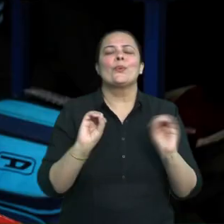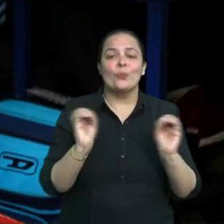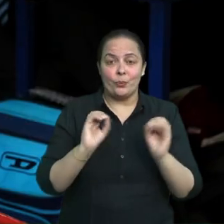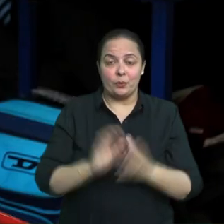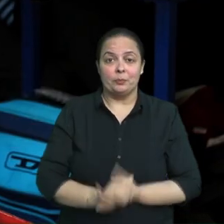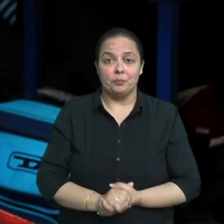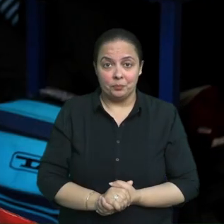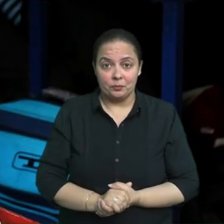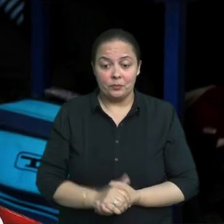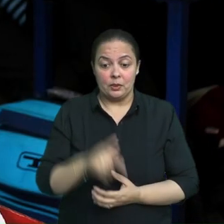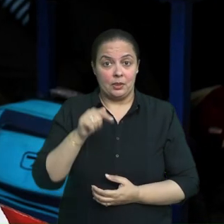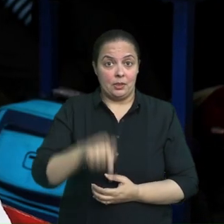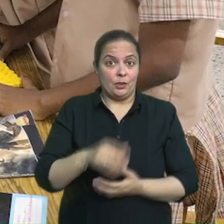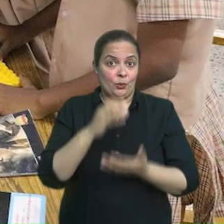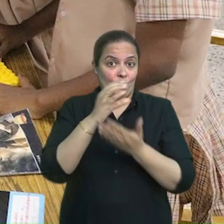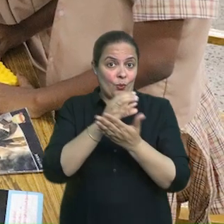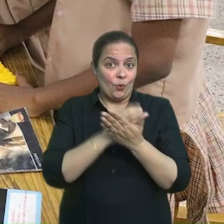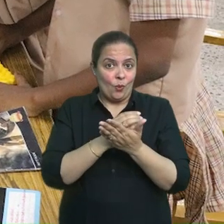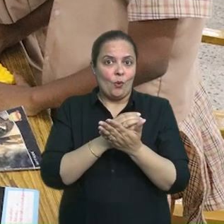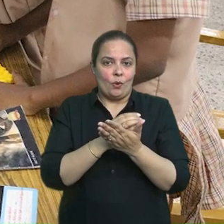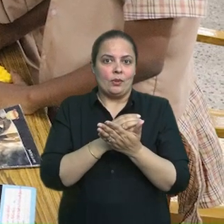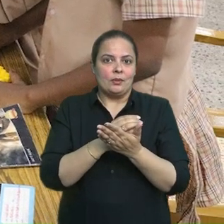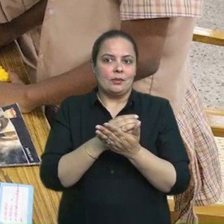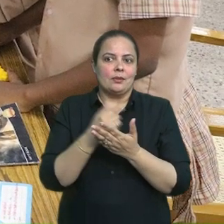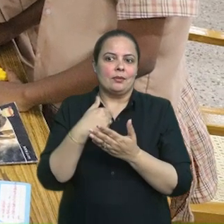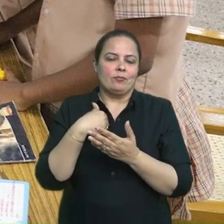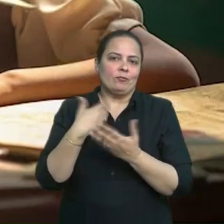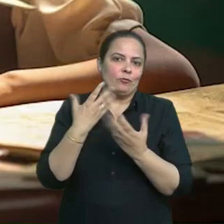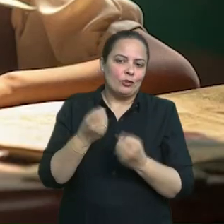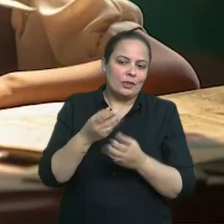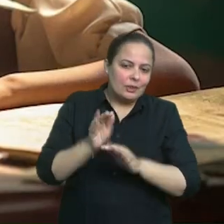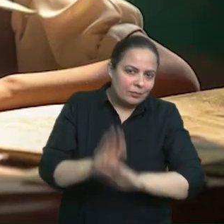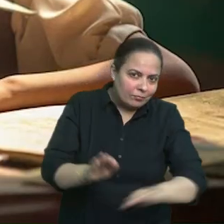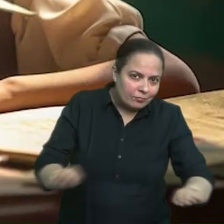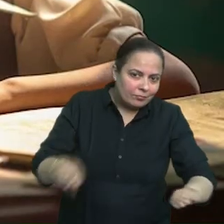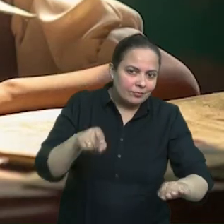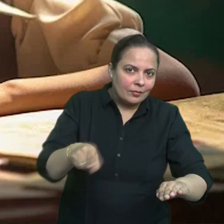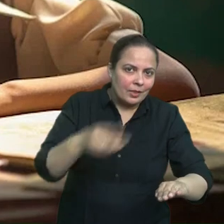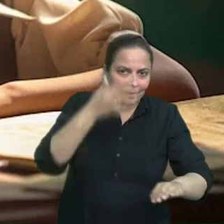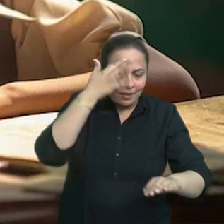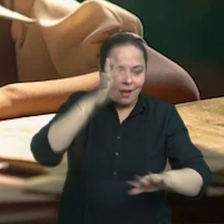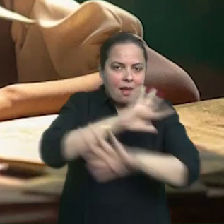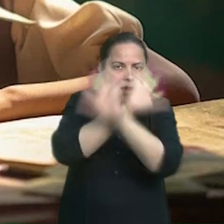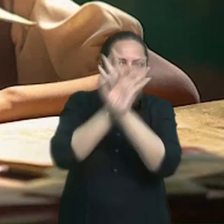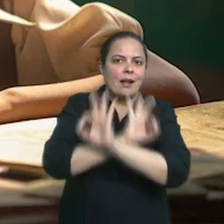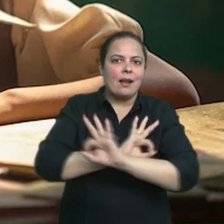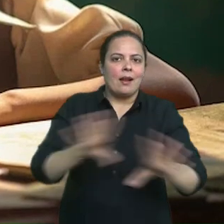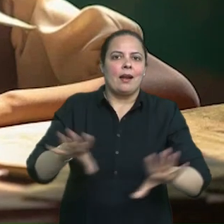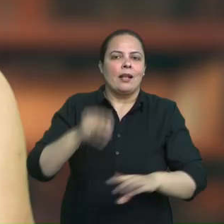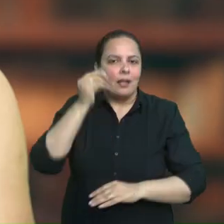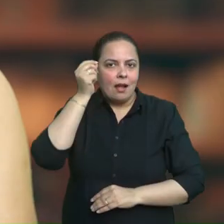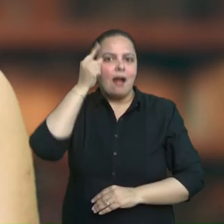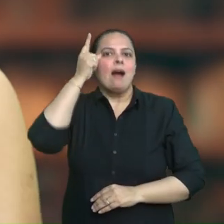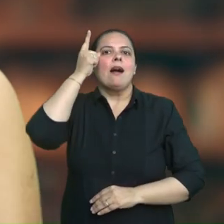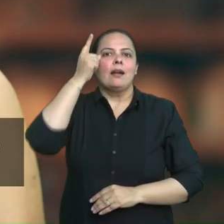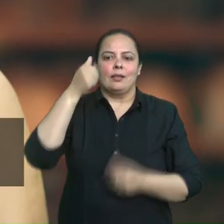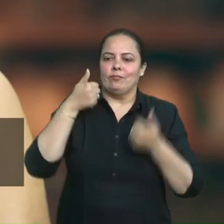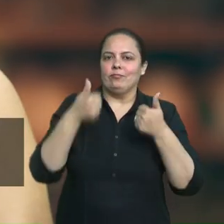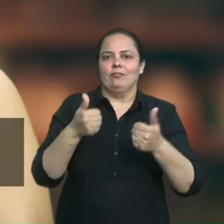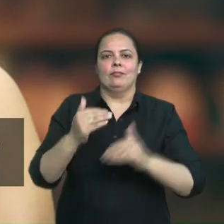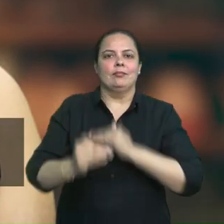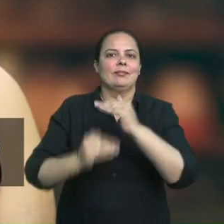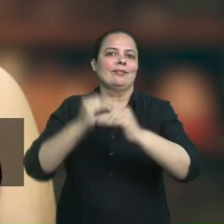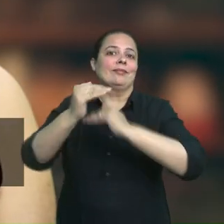गुणवत्ता पूरण सीखने के समान अफसर देते हुए एक समान शिक्षा को सुनिश्चित करना है यह विडियो